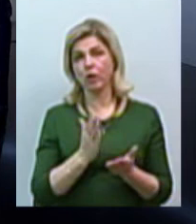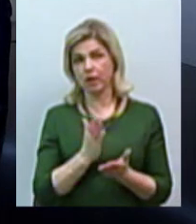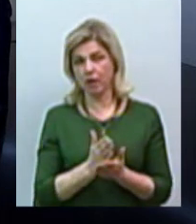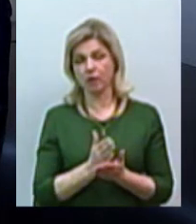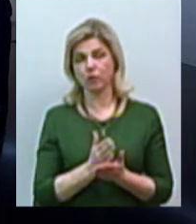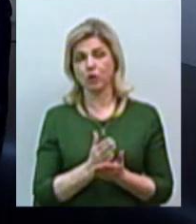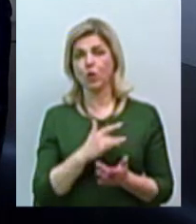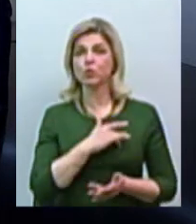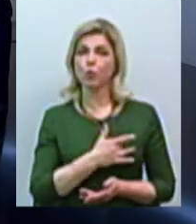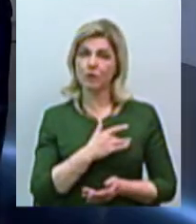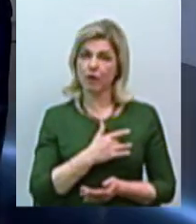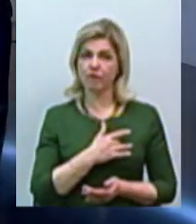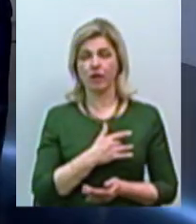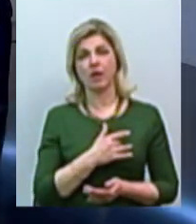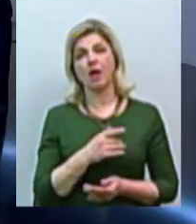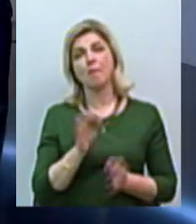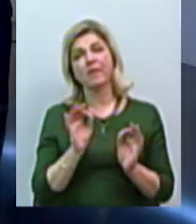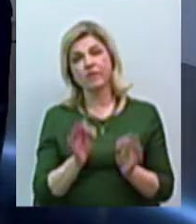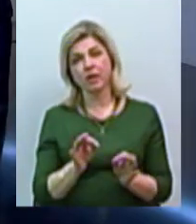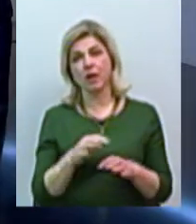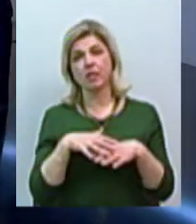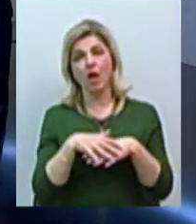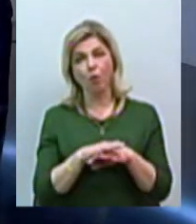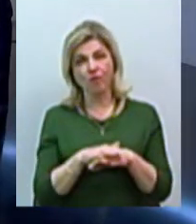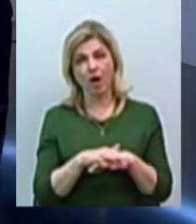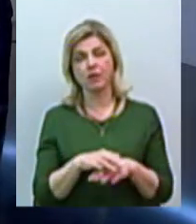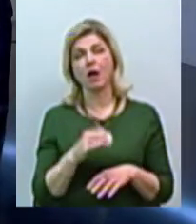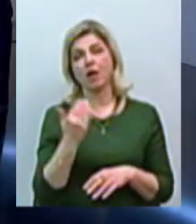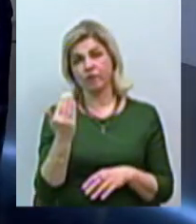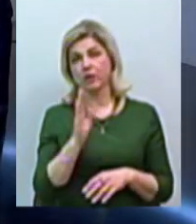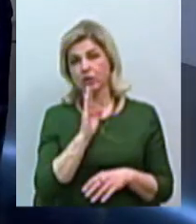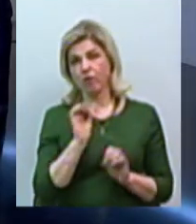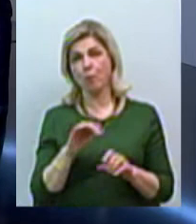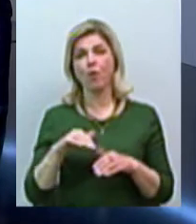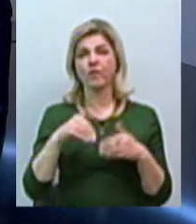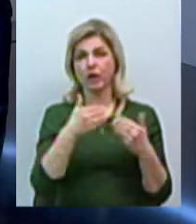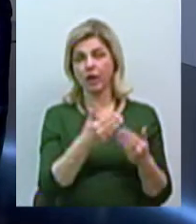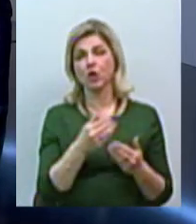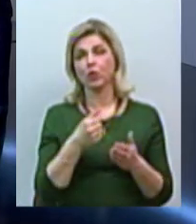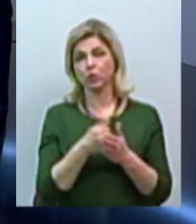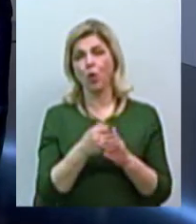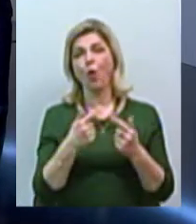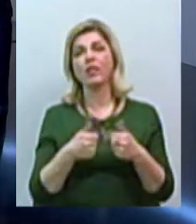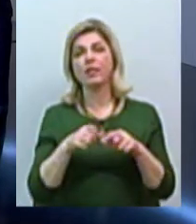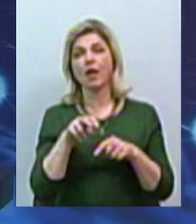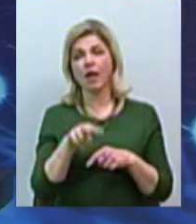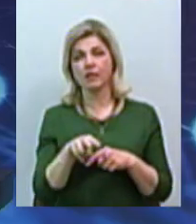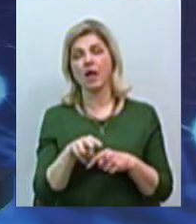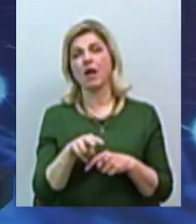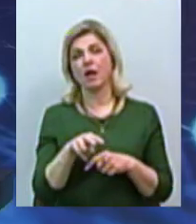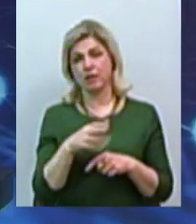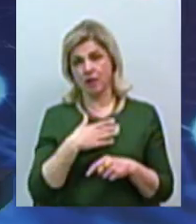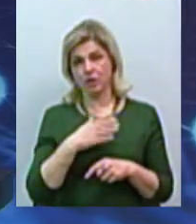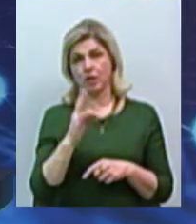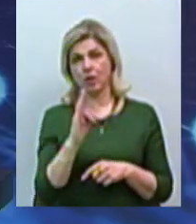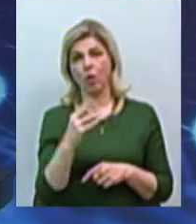якісь сумніви в вірності нарахувань, вона може звернутися до обаненського відділу «ПРАД «Миколаївська